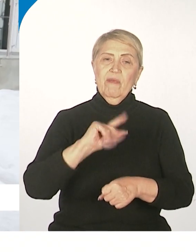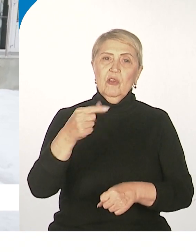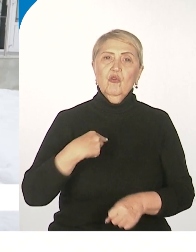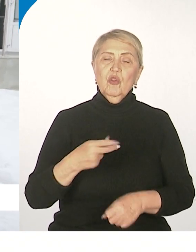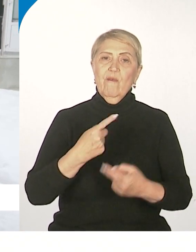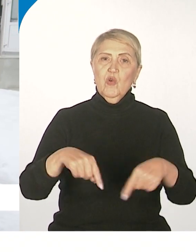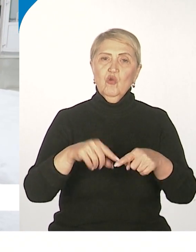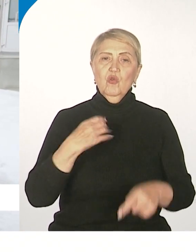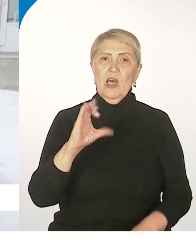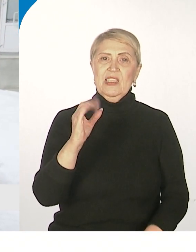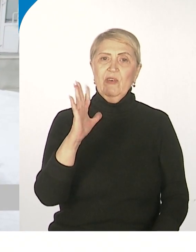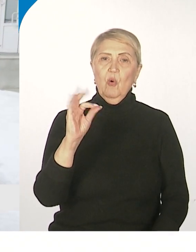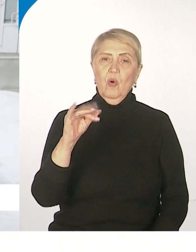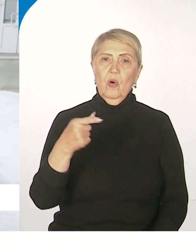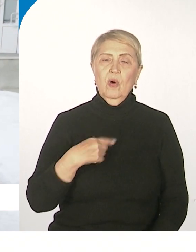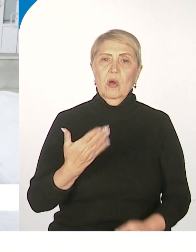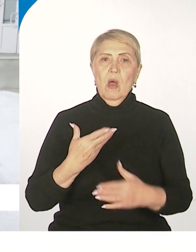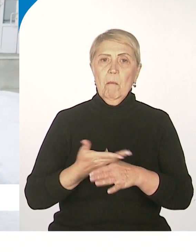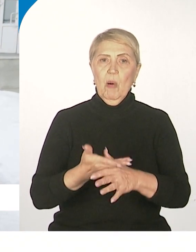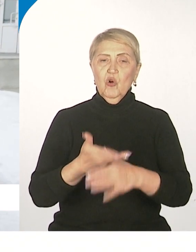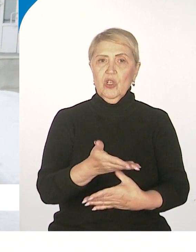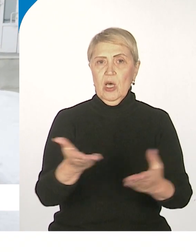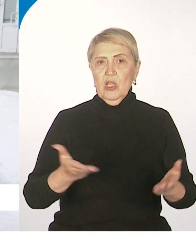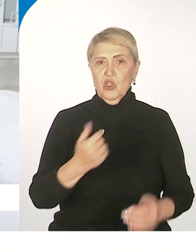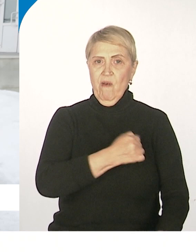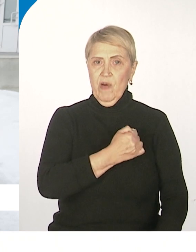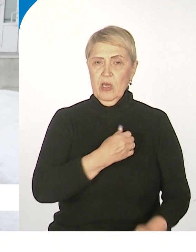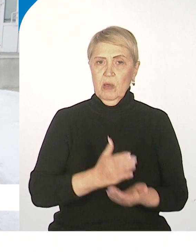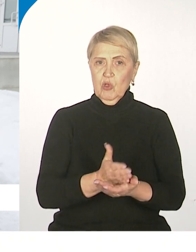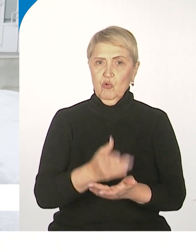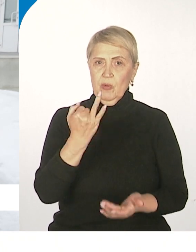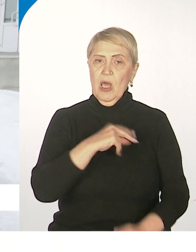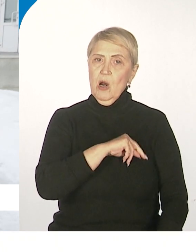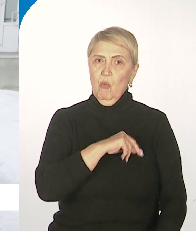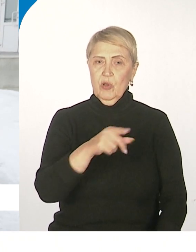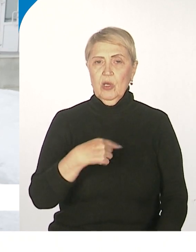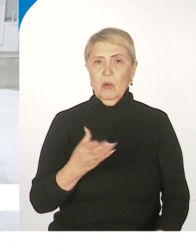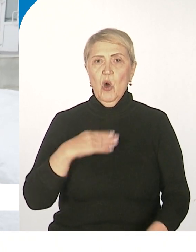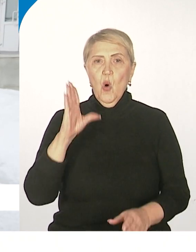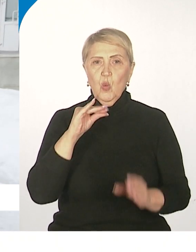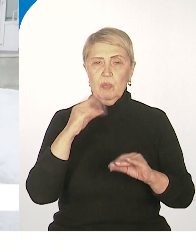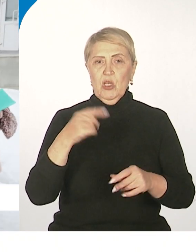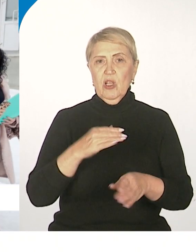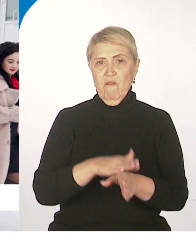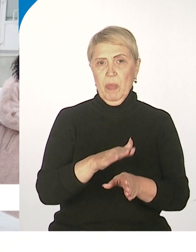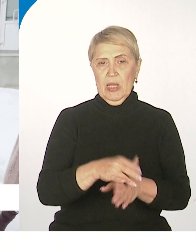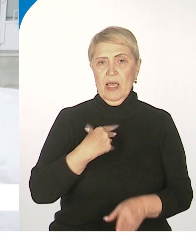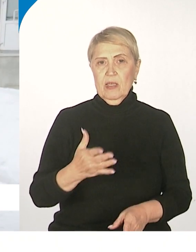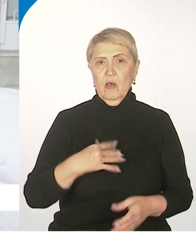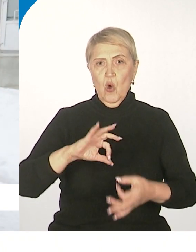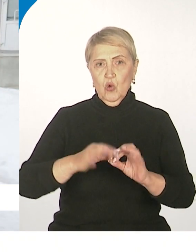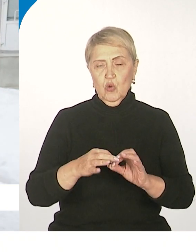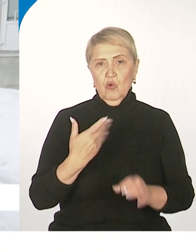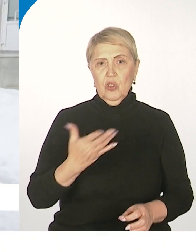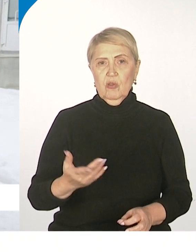военной операции. Поможет нашим военнослужащим и сотрудникам успешно выполнять сложные